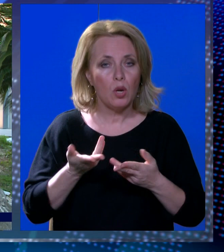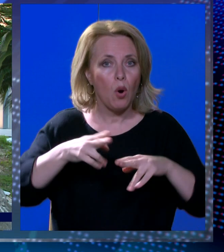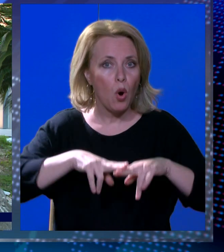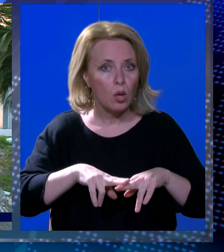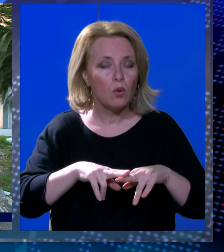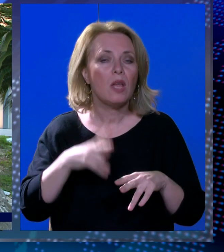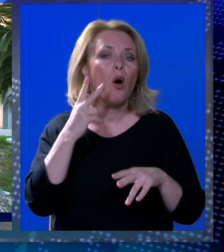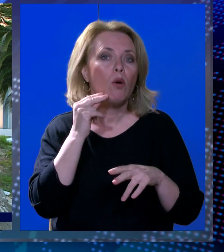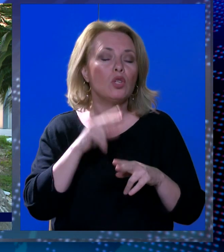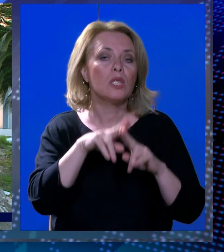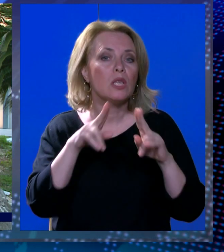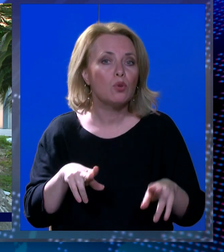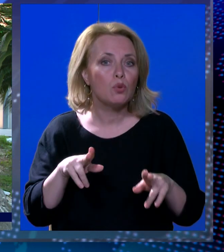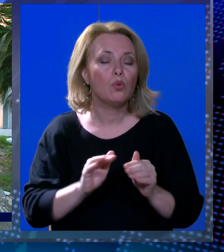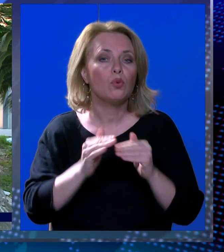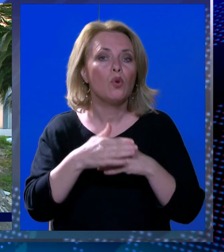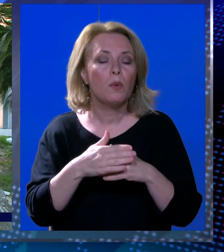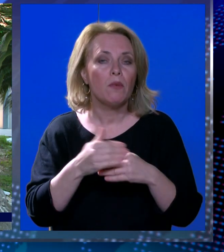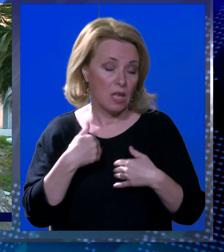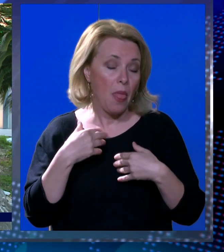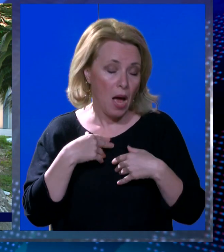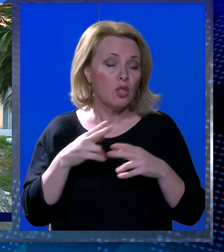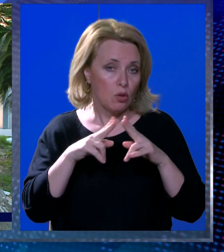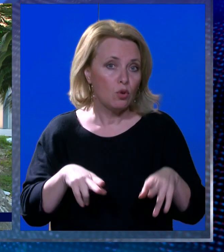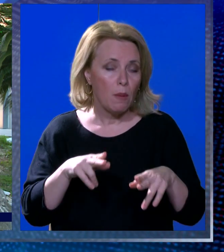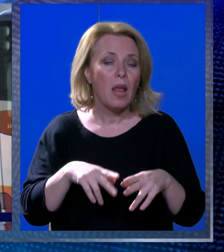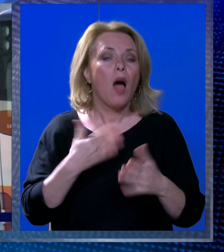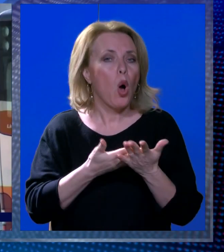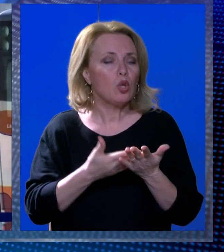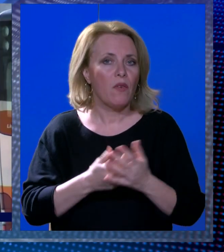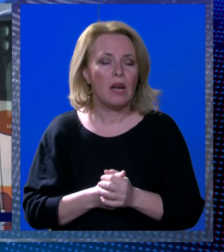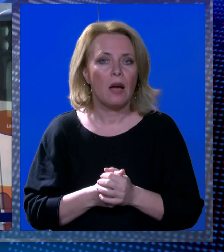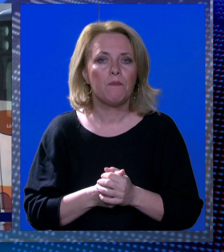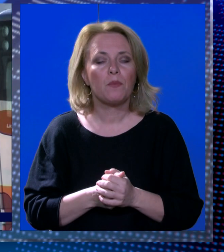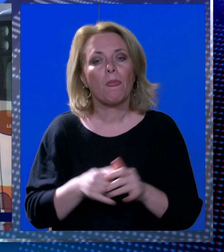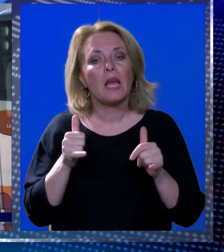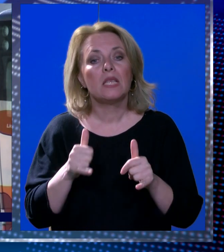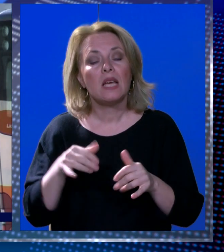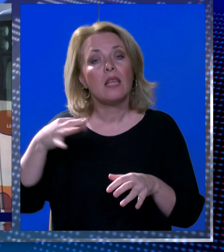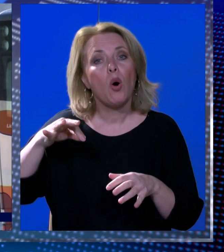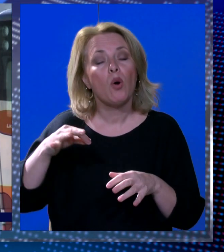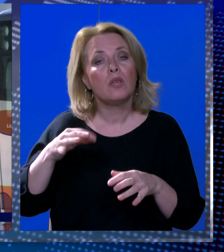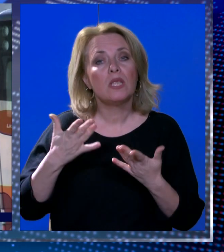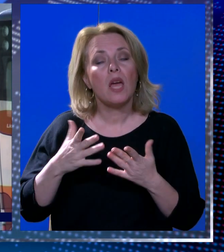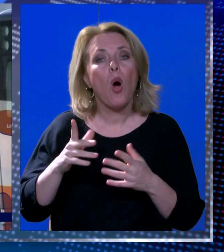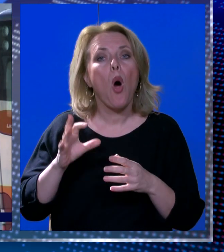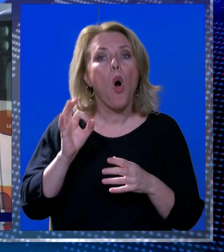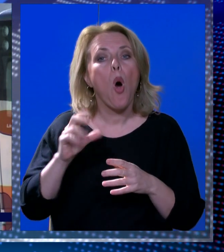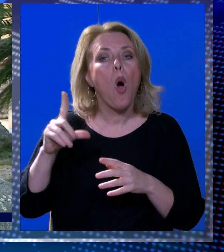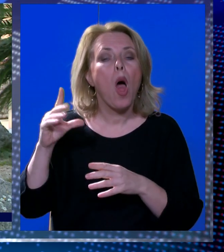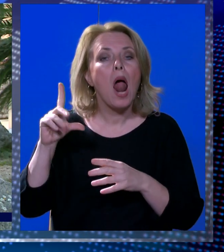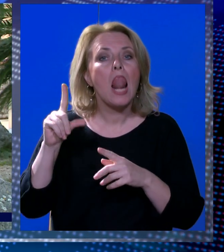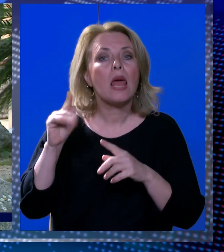da je općinski sudu Dubrovniku, odnosno da je naša tužba bila osnovana. Sljedeći potez je ovi se isključivo o Libertasu.